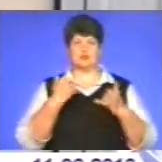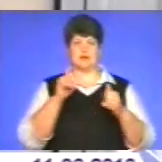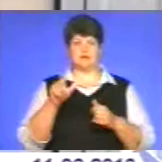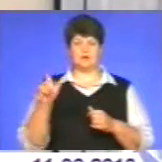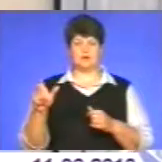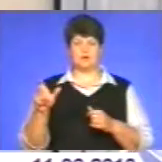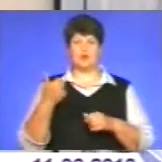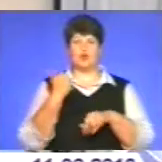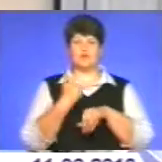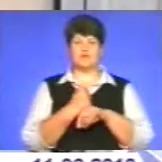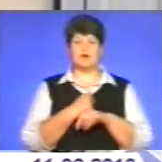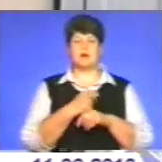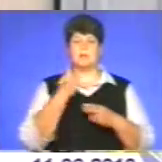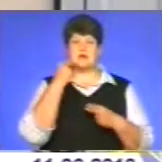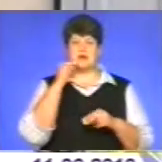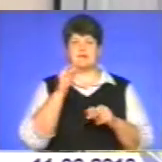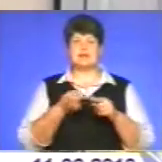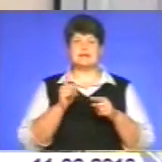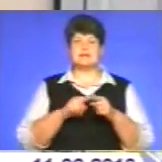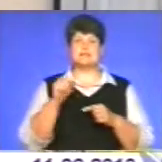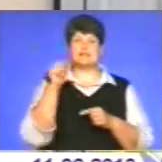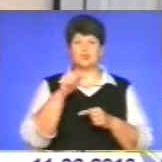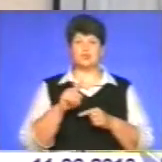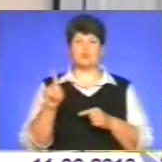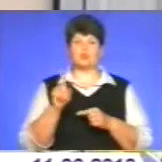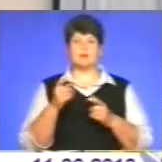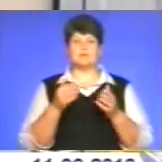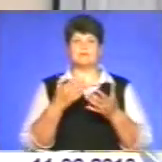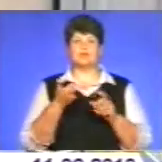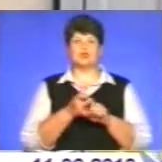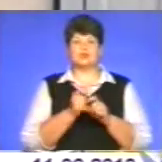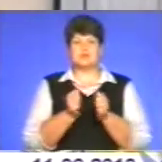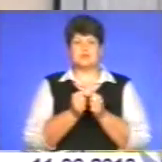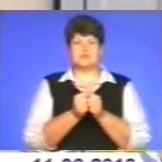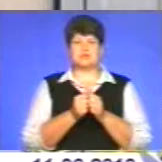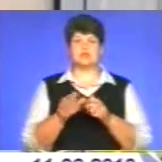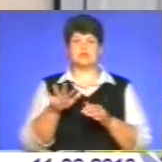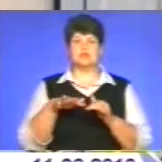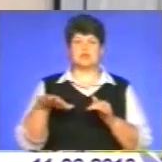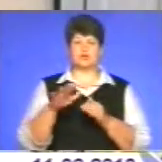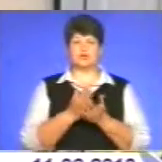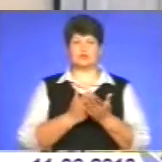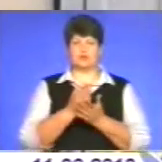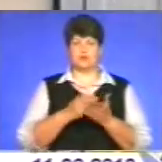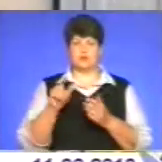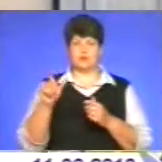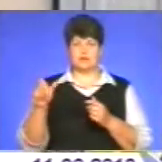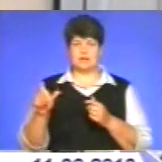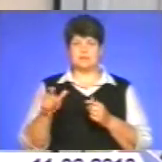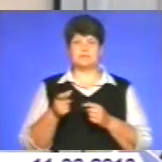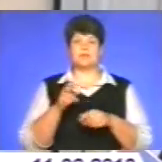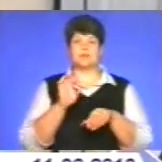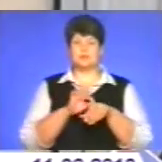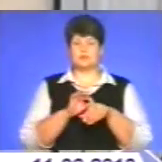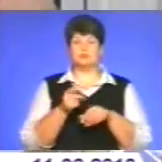Основна перевага, на мою думку, амбулаторії полягає в тому, що вона максимально наближена до території обслуговування наших пацієнтів. Пацієнтові дуже зручно,